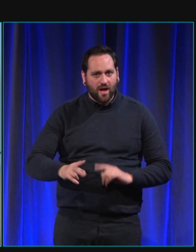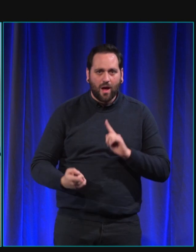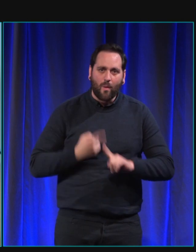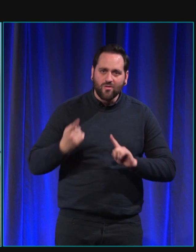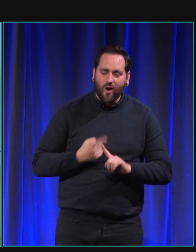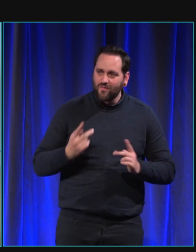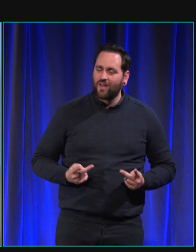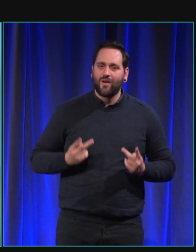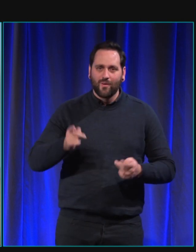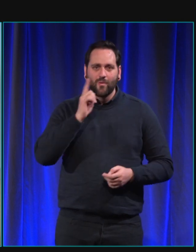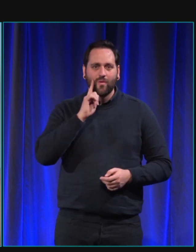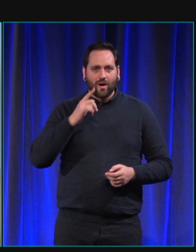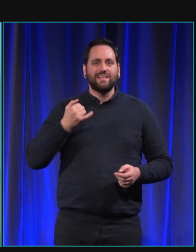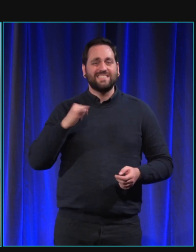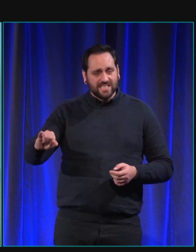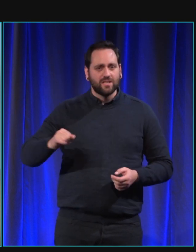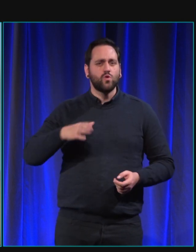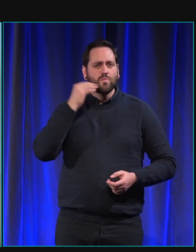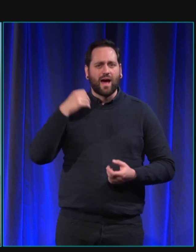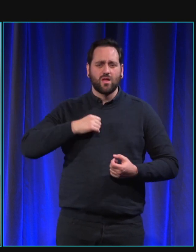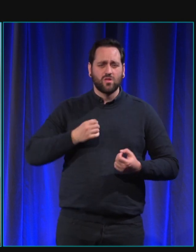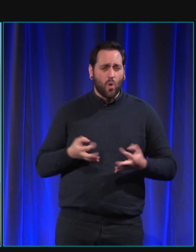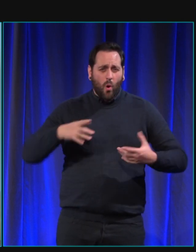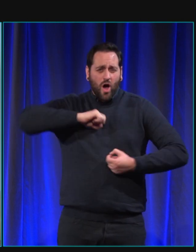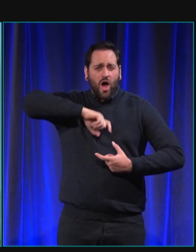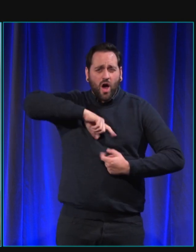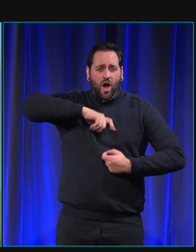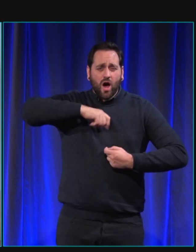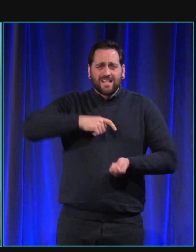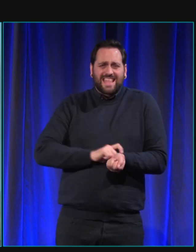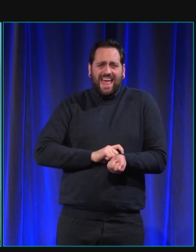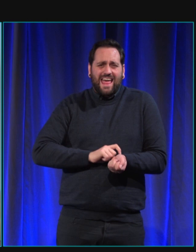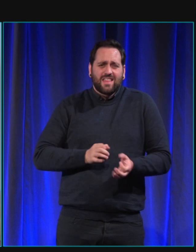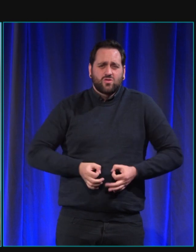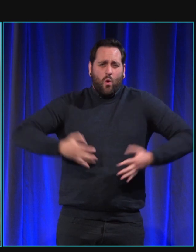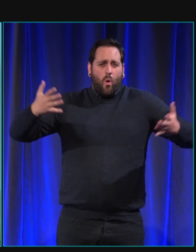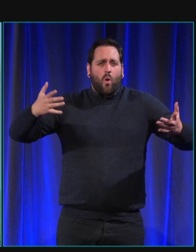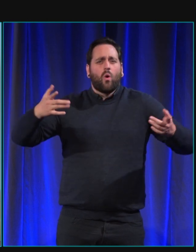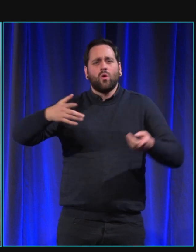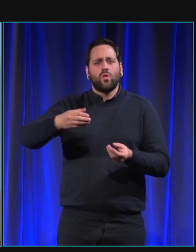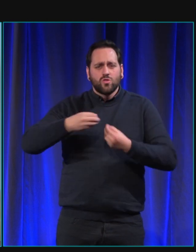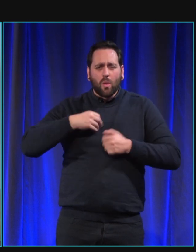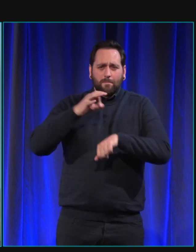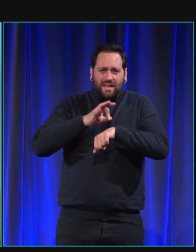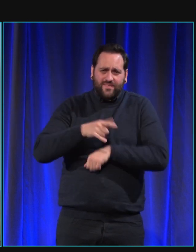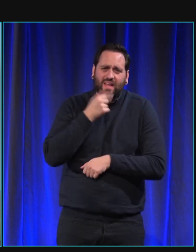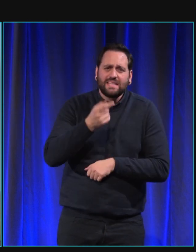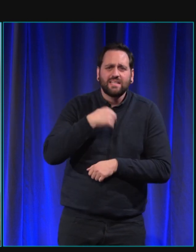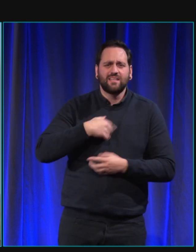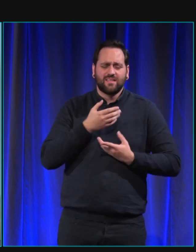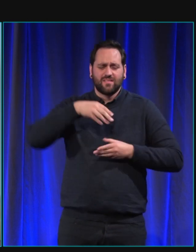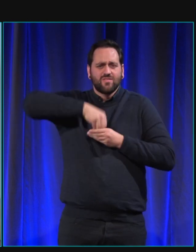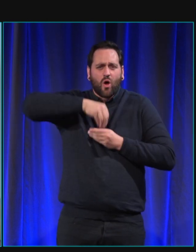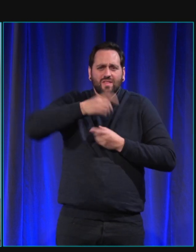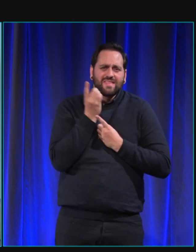le sécréter de manière chronique, elle diminue notre défense immunitaire. Donc en ce sens, le chien a également un rôle pour nous aider à garder